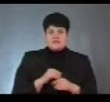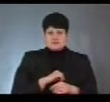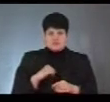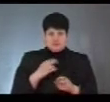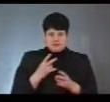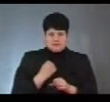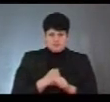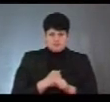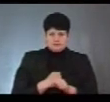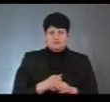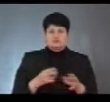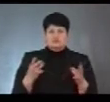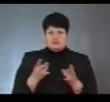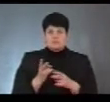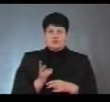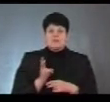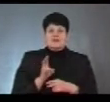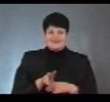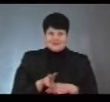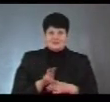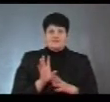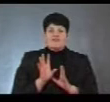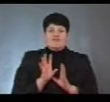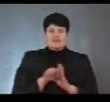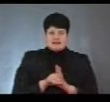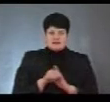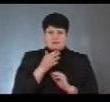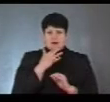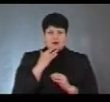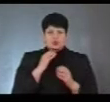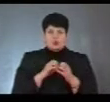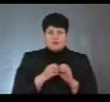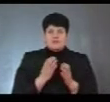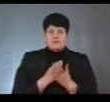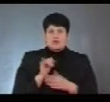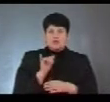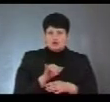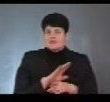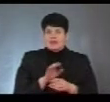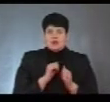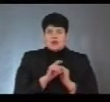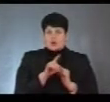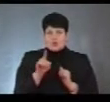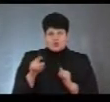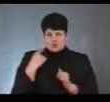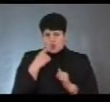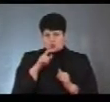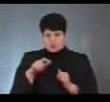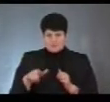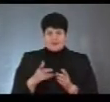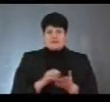Так, потрібно прийти внести, але багато проблем є в тому, що не кожна особа, яка зареєстрована,